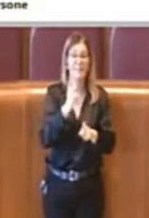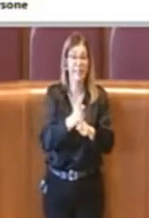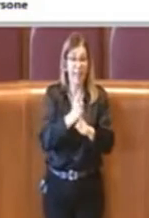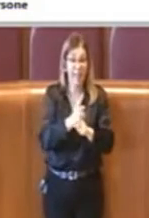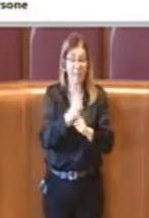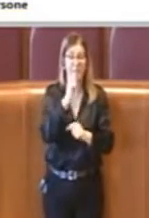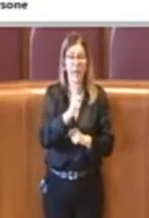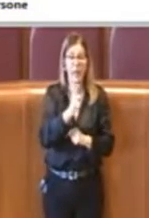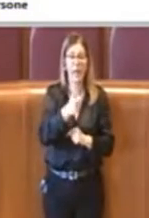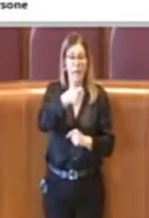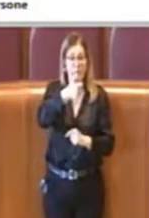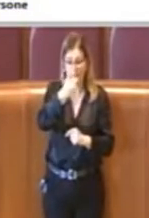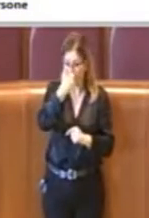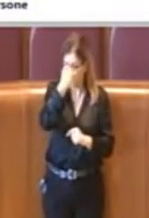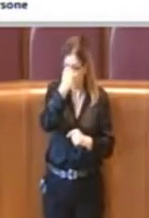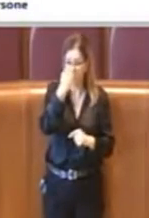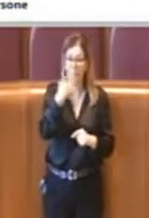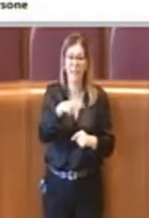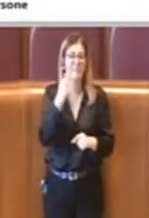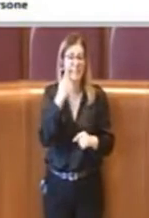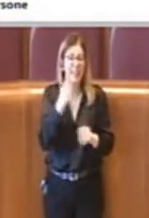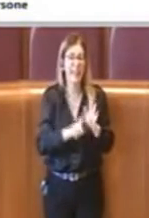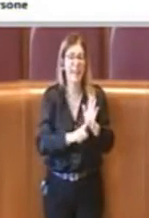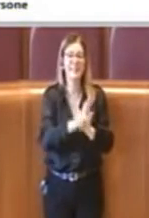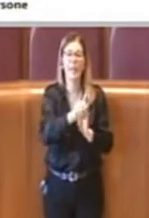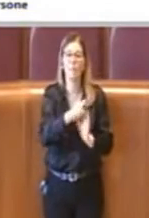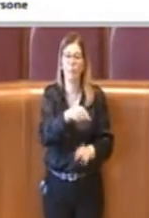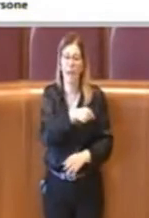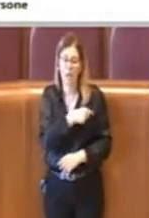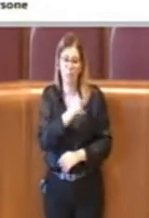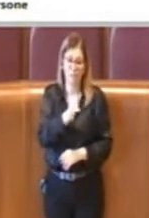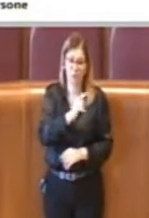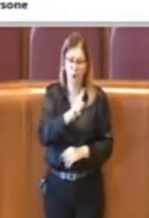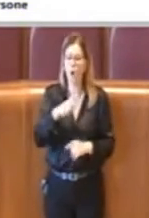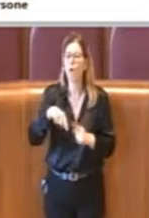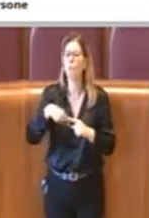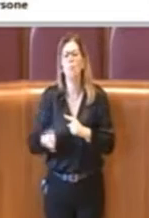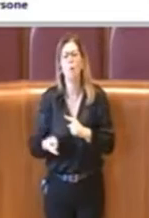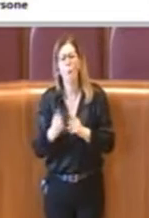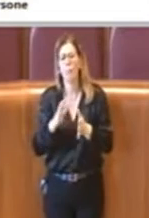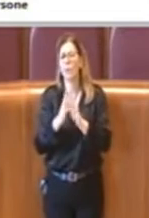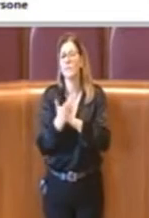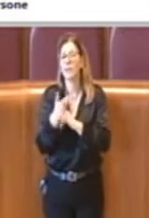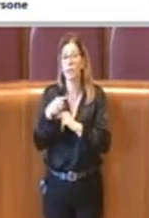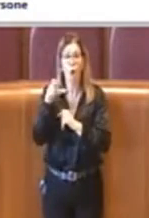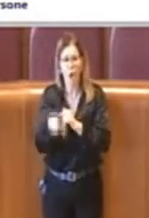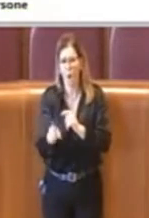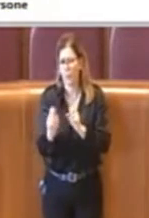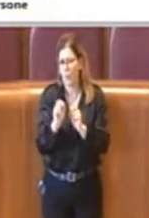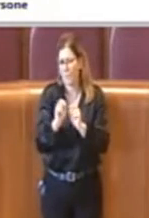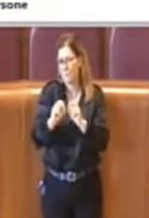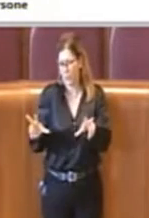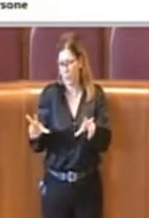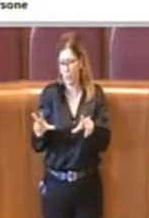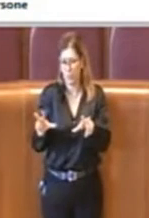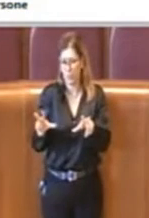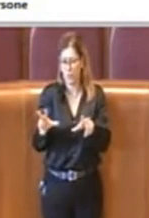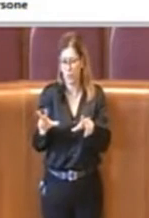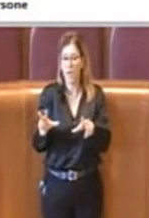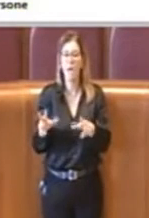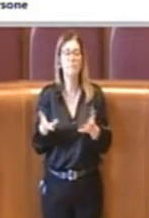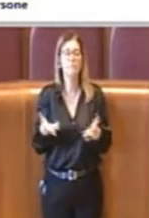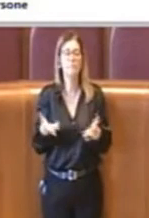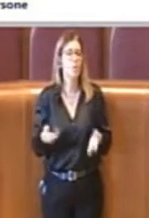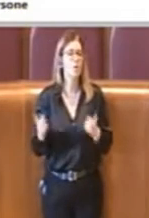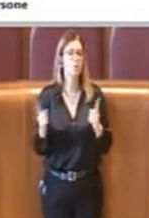temperatura, fortunatamente questo passaggio poi non è diventato più obbligatorio e perentorio. Ma in particolare in questo momento storico è